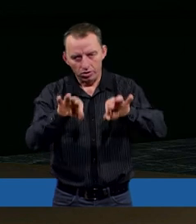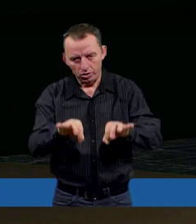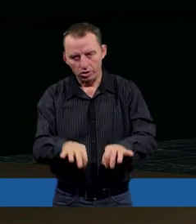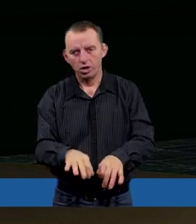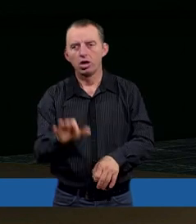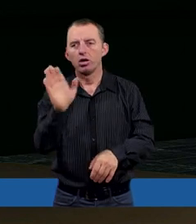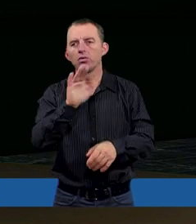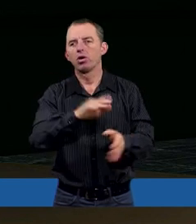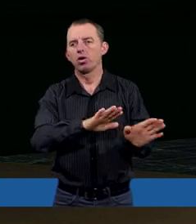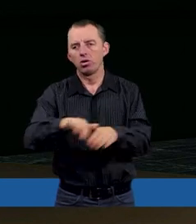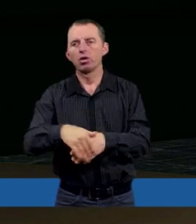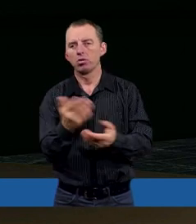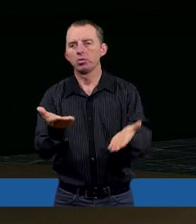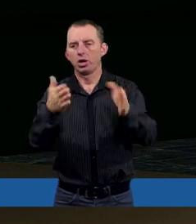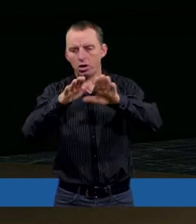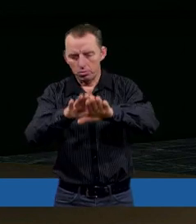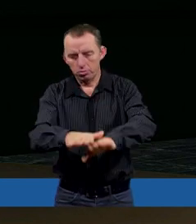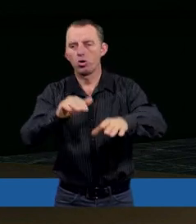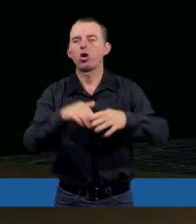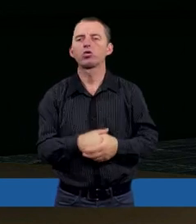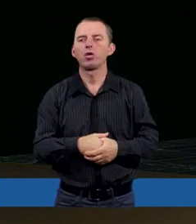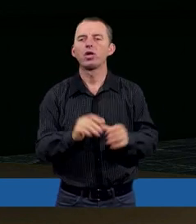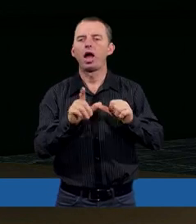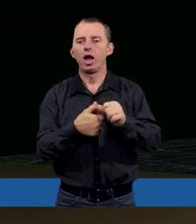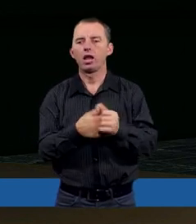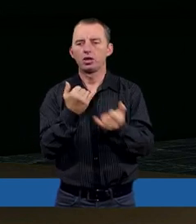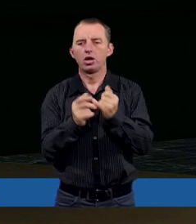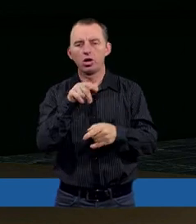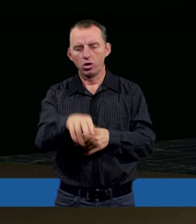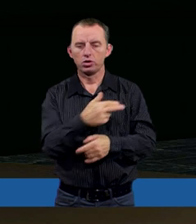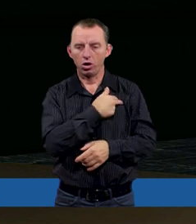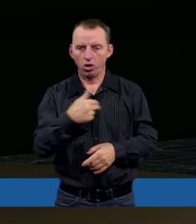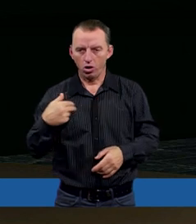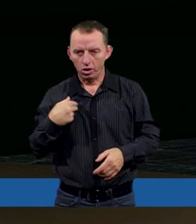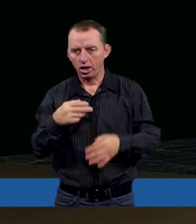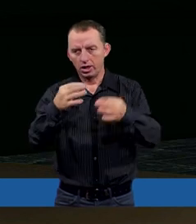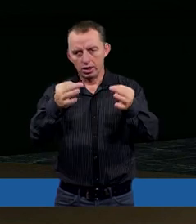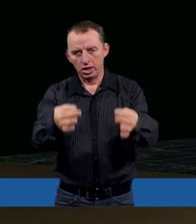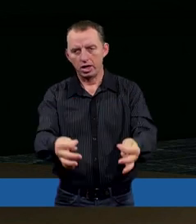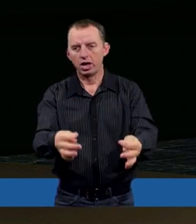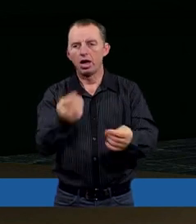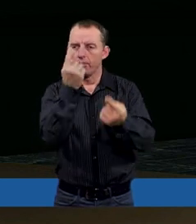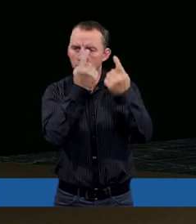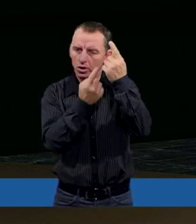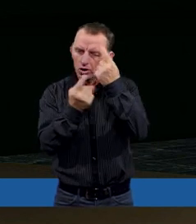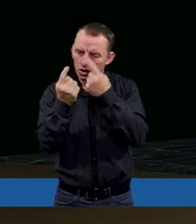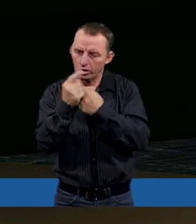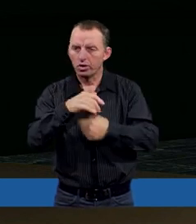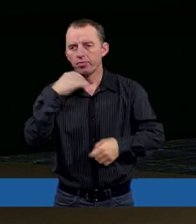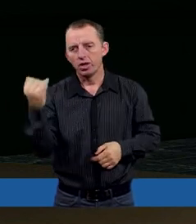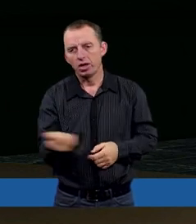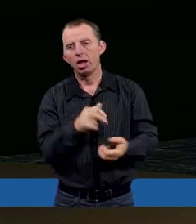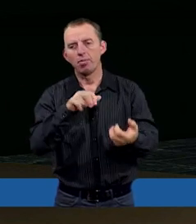Bóg opuścił ich i przestał błogosławić. Ale jeżeli chodzi o nas teraz, ja myślę, że to zawsze jest